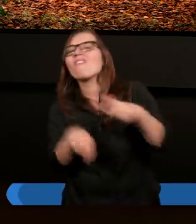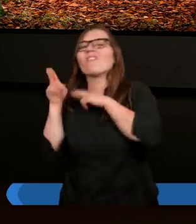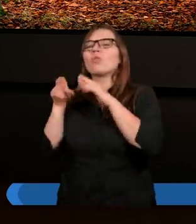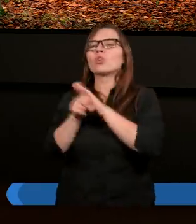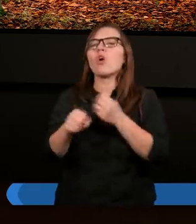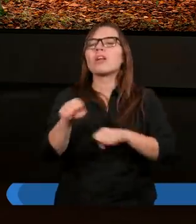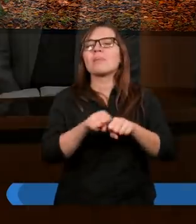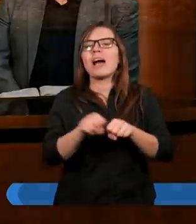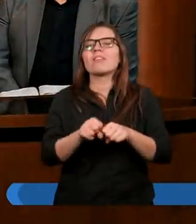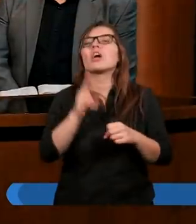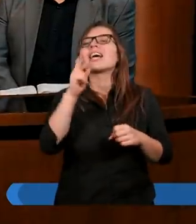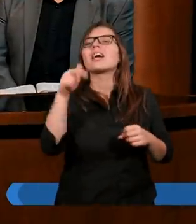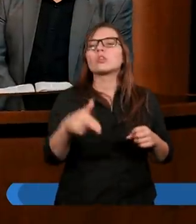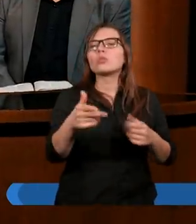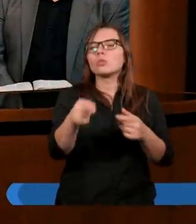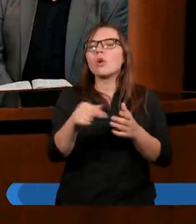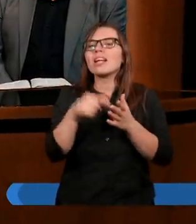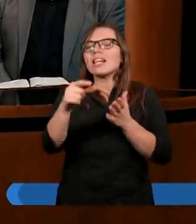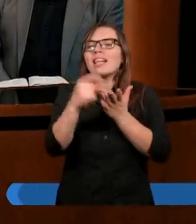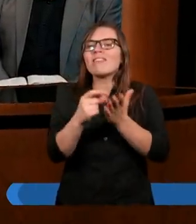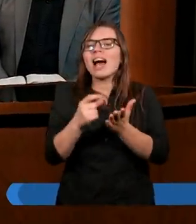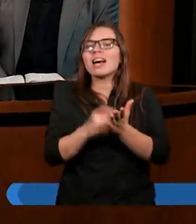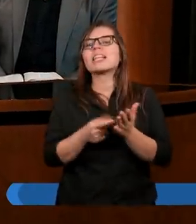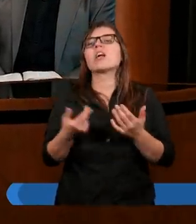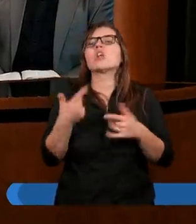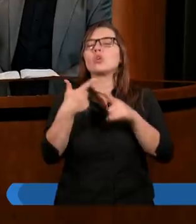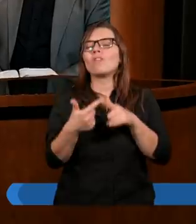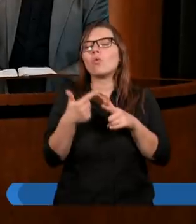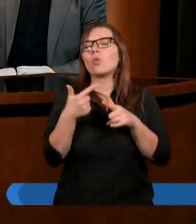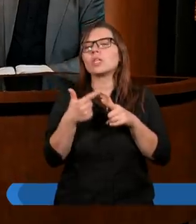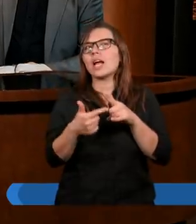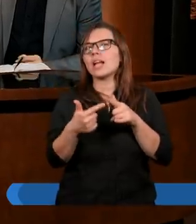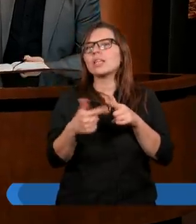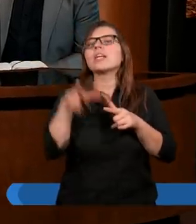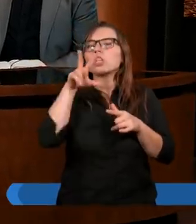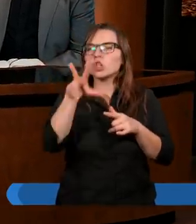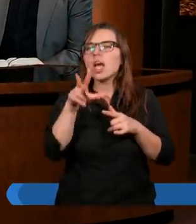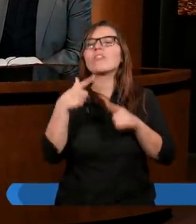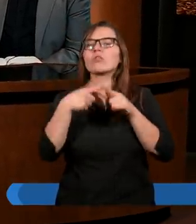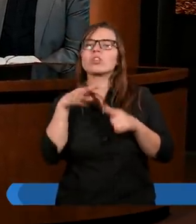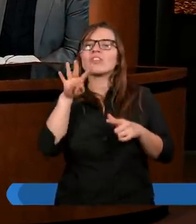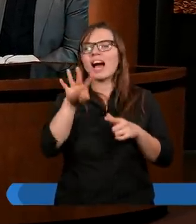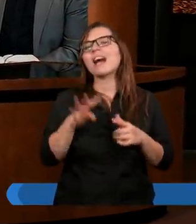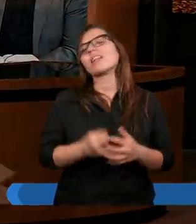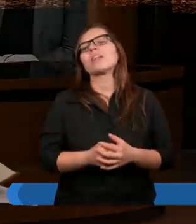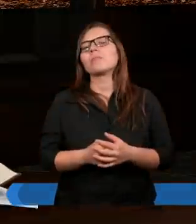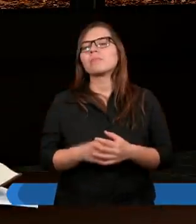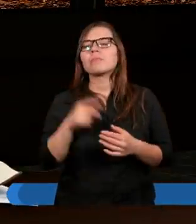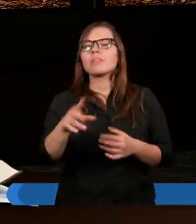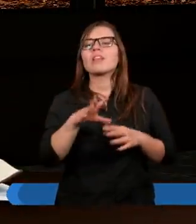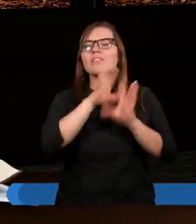sprawiedliwości? Krysiu, to jest ten werset dwudziesty trzeci i dwudziesty czwarty.